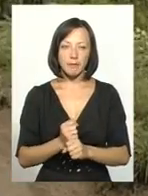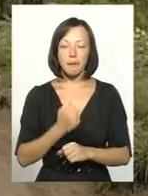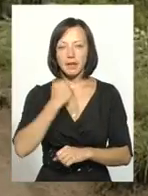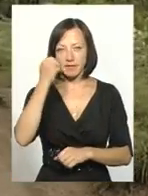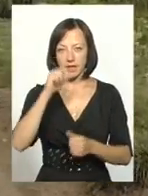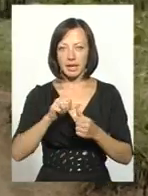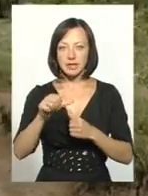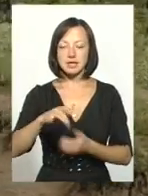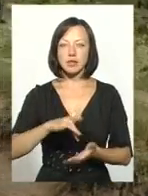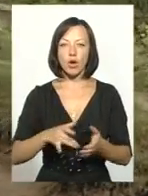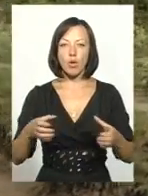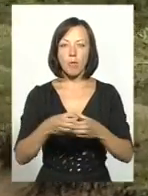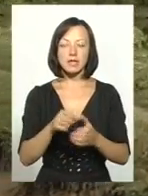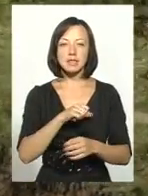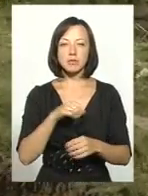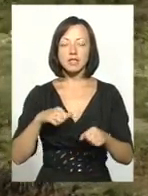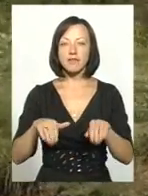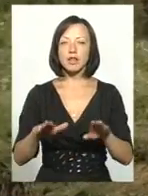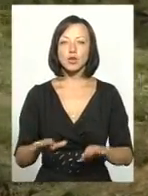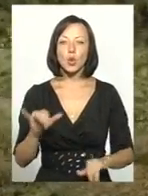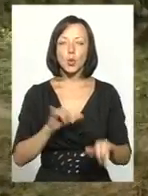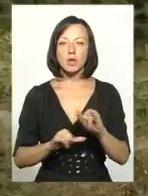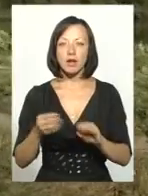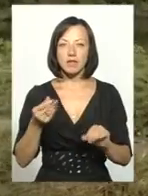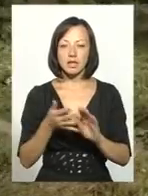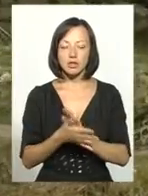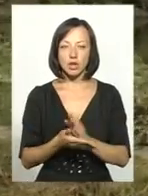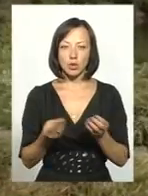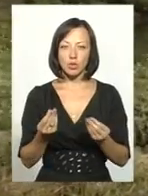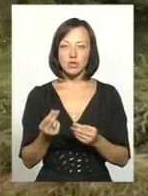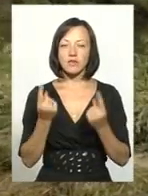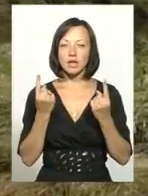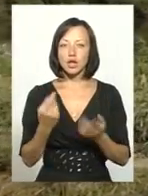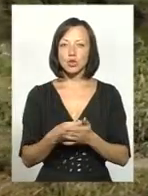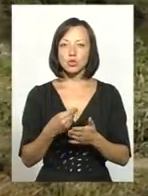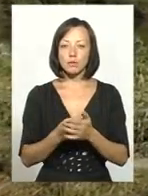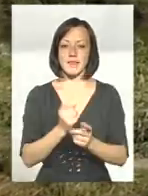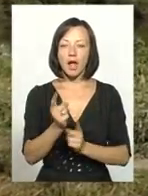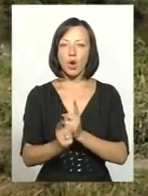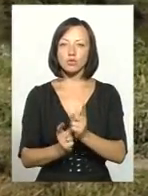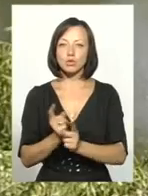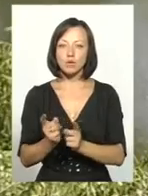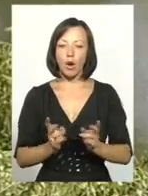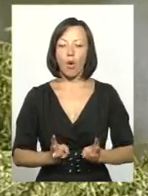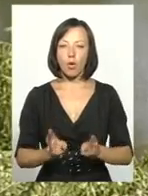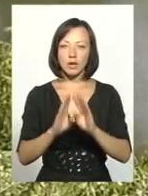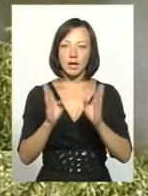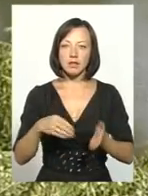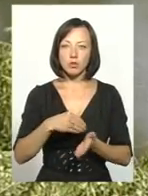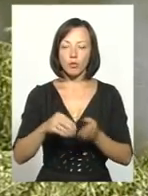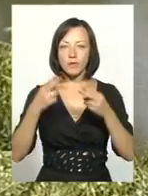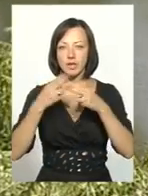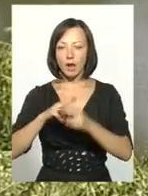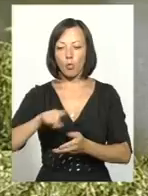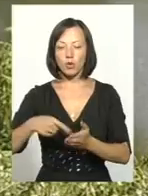децентралізації громада самостійно вирішує, на що витрачати отримані кошти. Чималі суми підуть на реконструкцію котелень, закупівлю техніки для